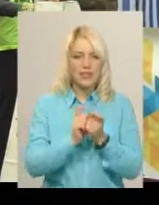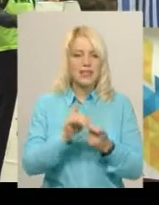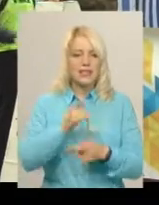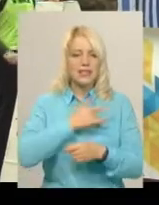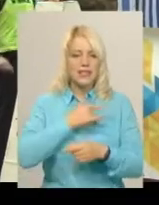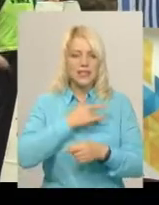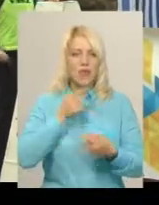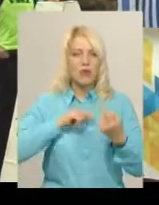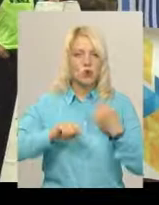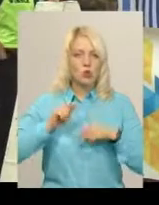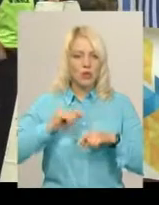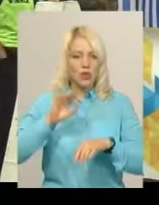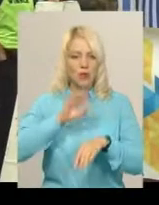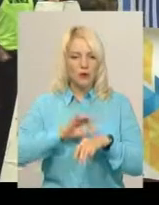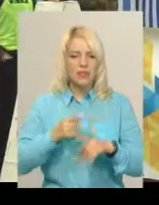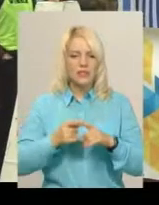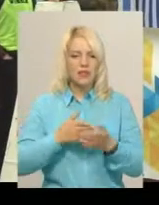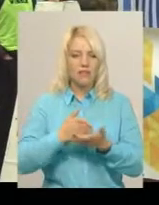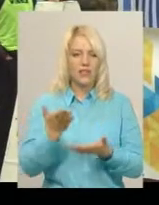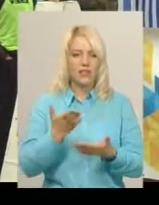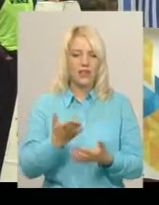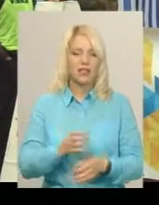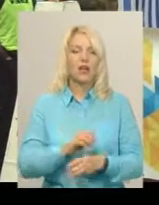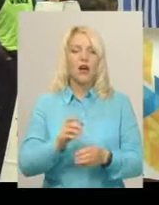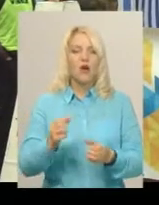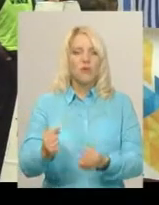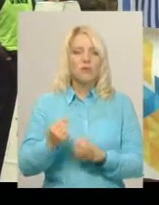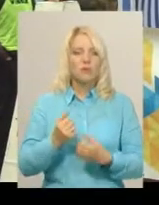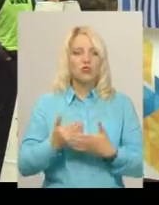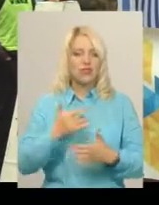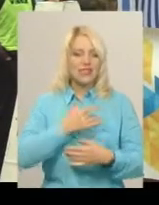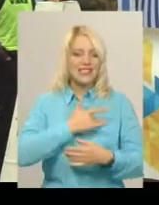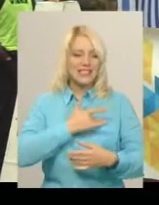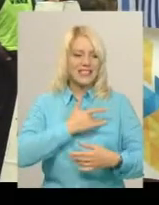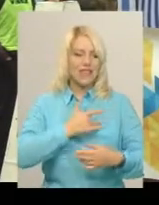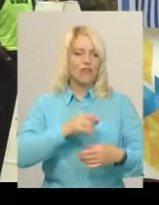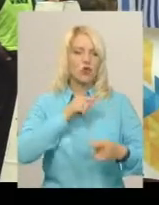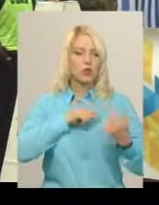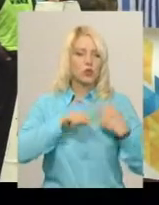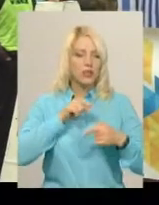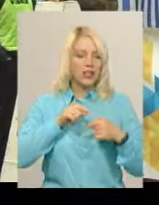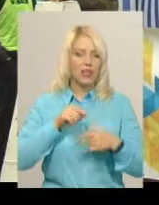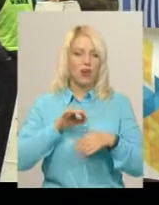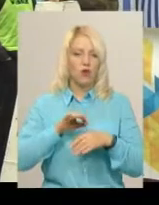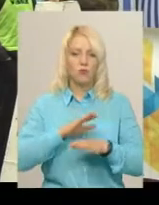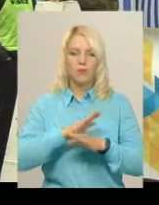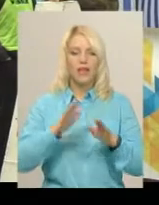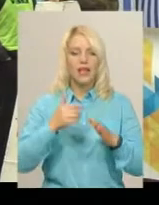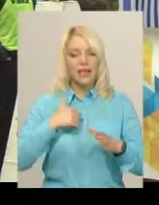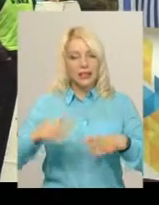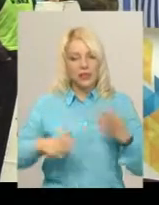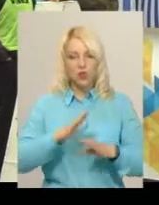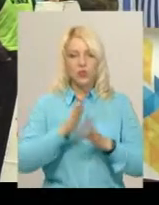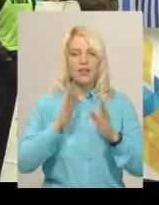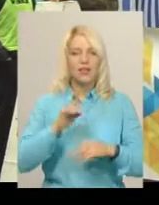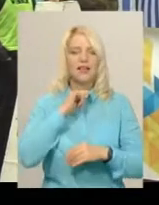той вид, який убезпечує нас від серцево-судинних хвороб, адже під час бігу ми тренуємо не тільки м'язи, ніг, м'язи